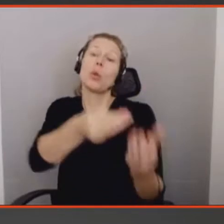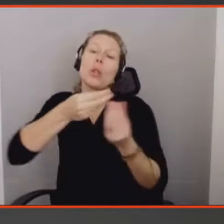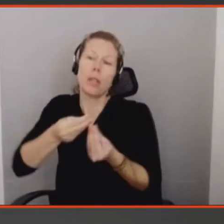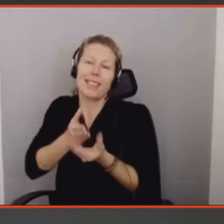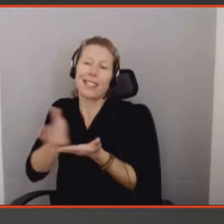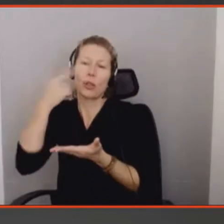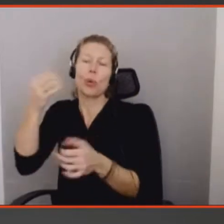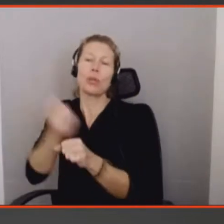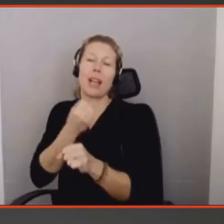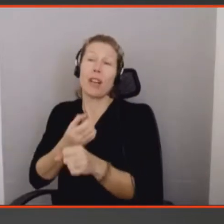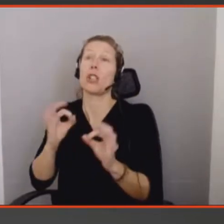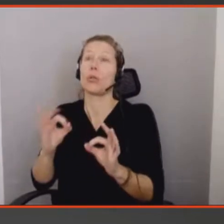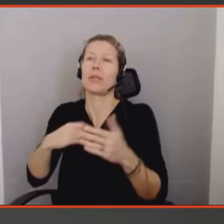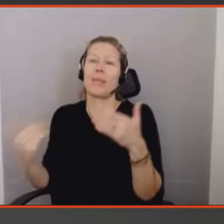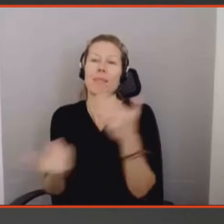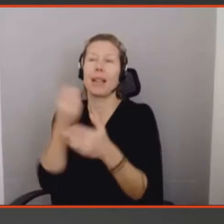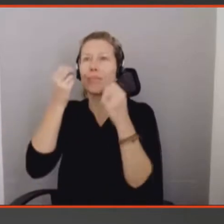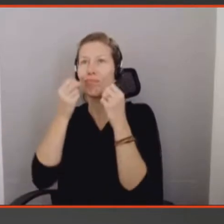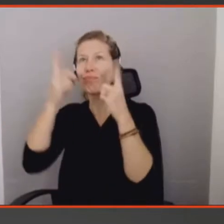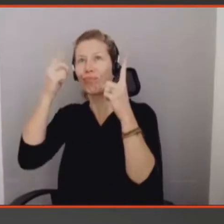et on se lève en pensant qu'on fait une différence.